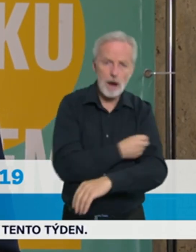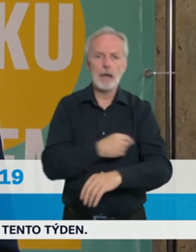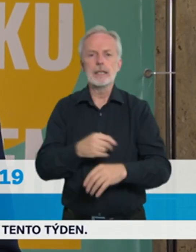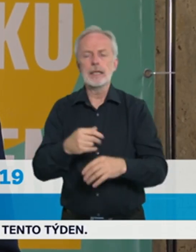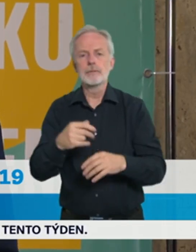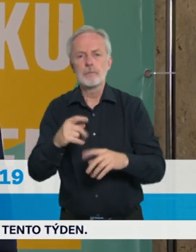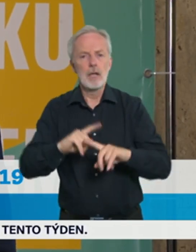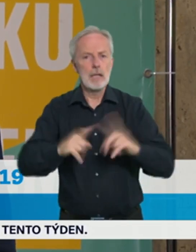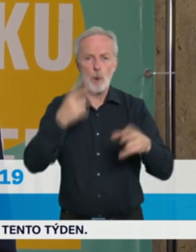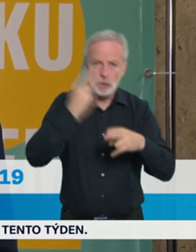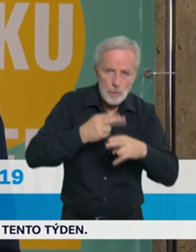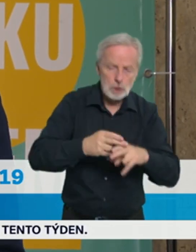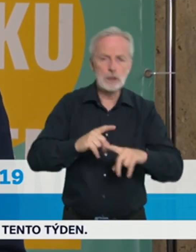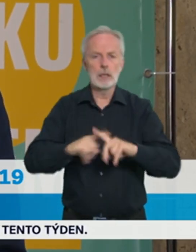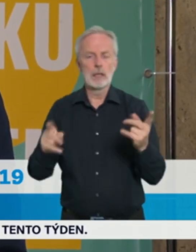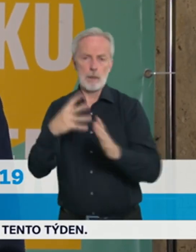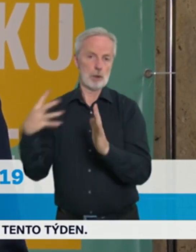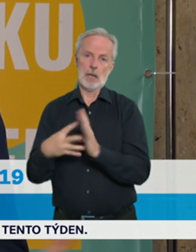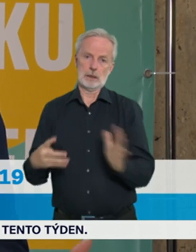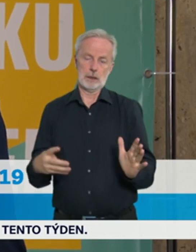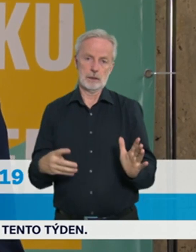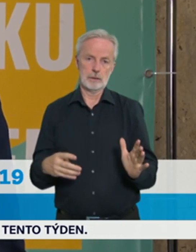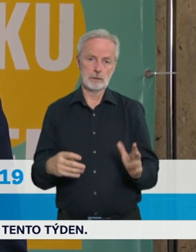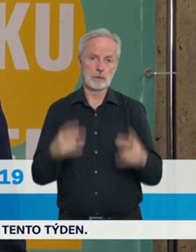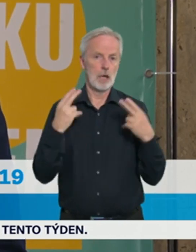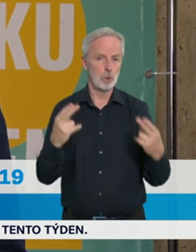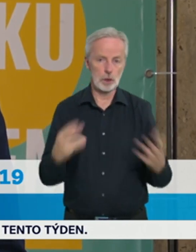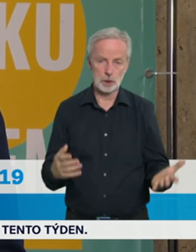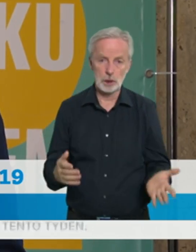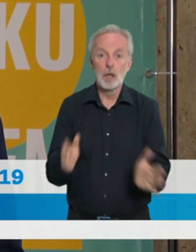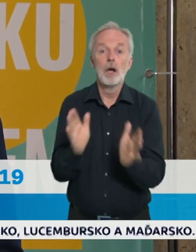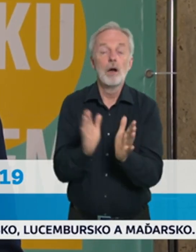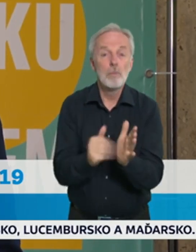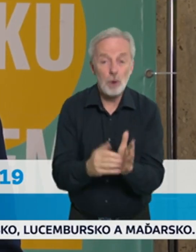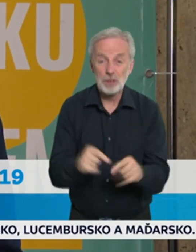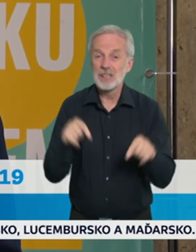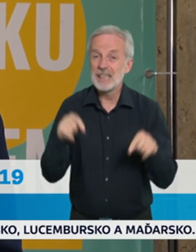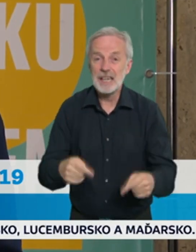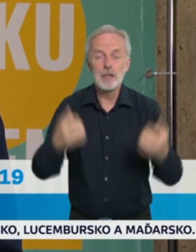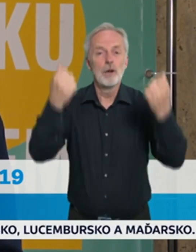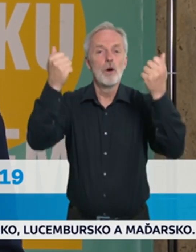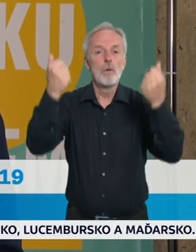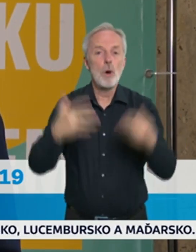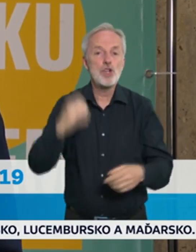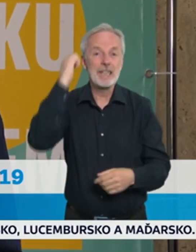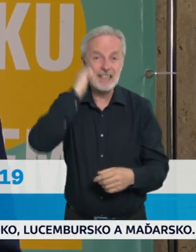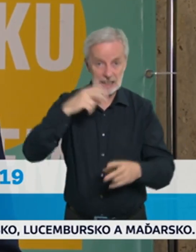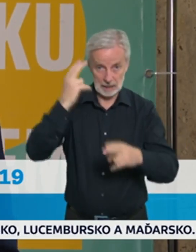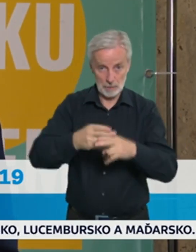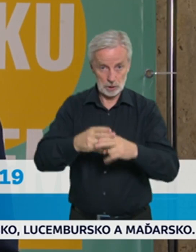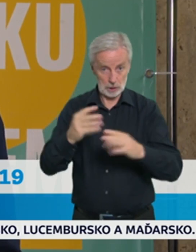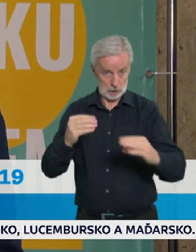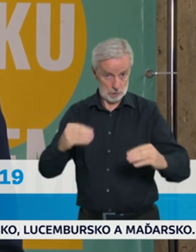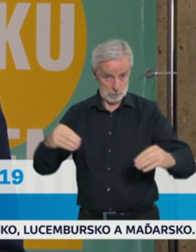zásadní, protože pokud jdeme dnes do té situace, ve které jsme, tak je nezbytné, abychom maximálně